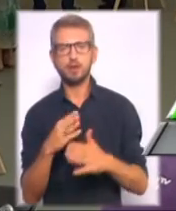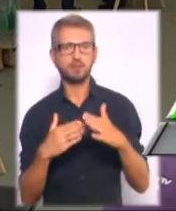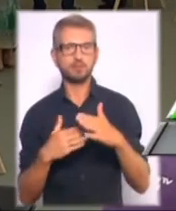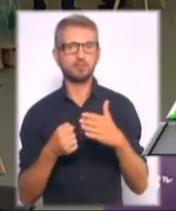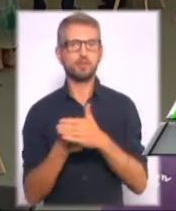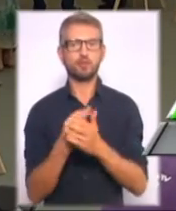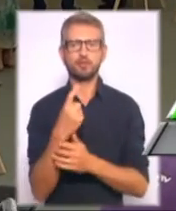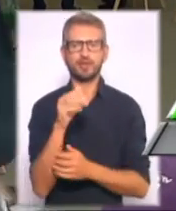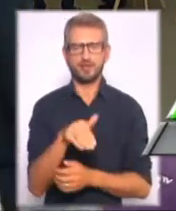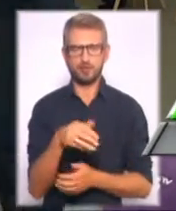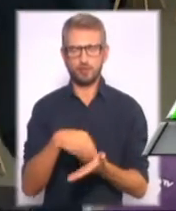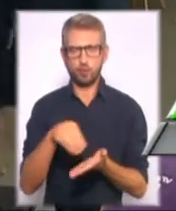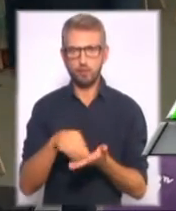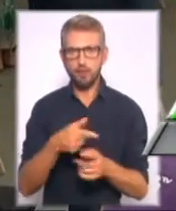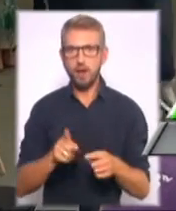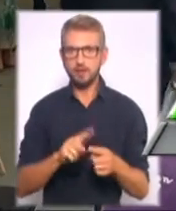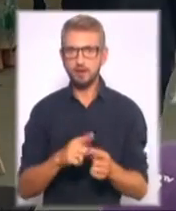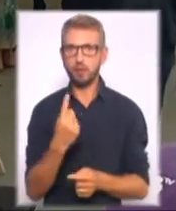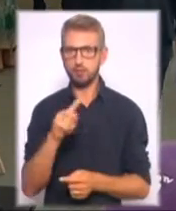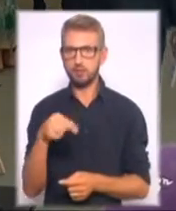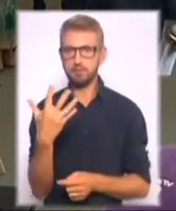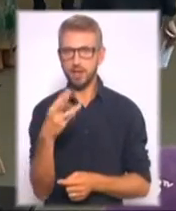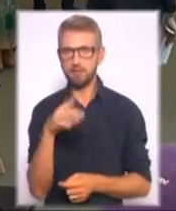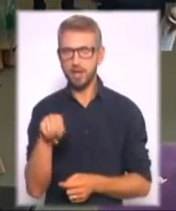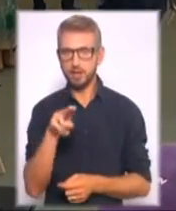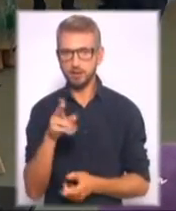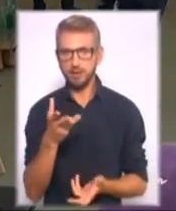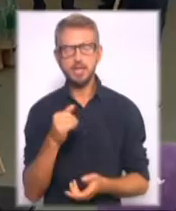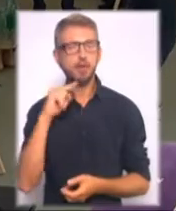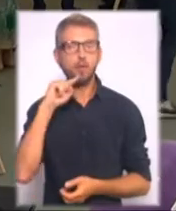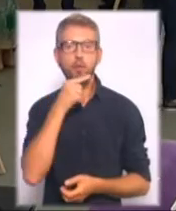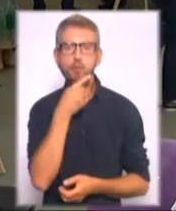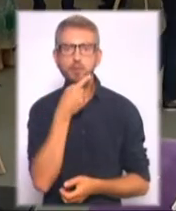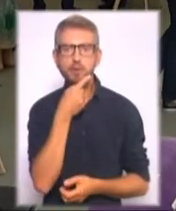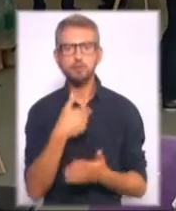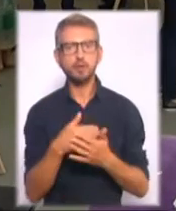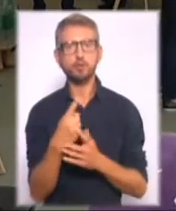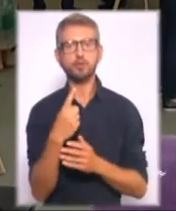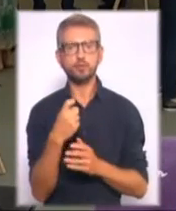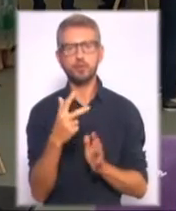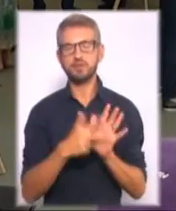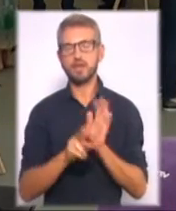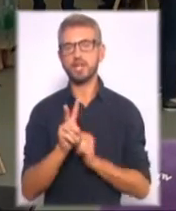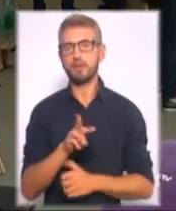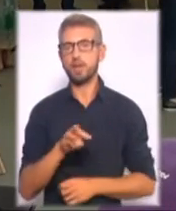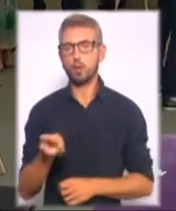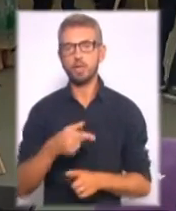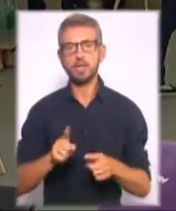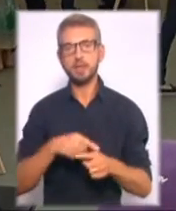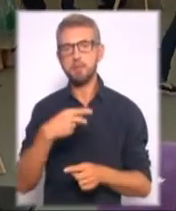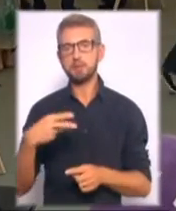допорогові, а це півтора мільярда. І економія склала біля 182 мільйони. Це приблизно